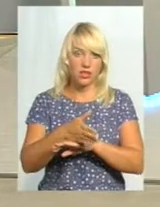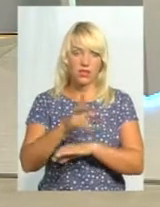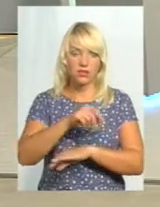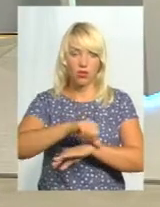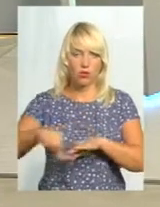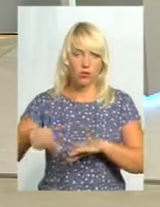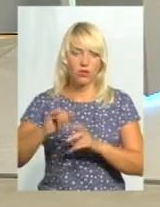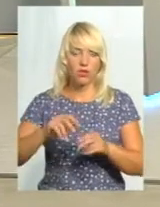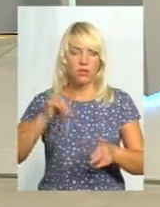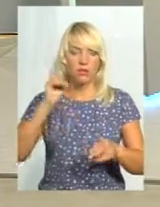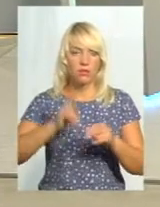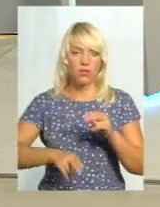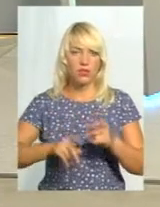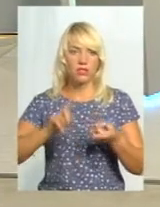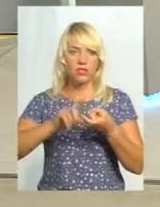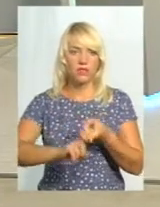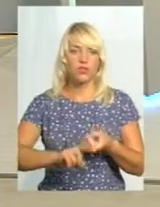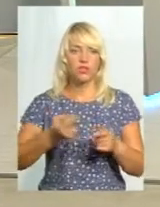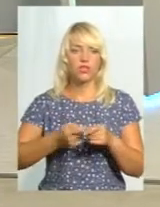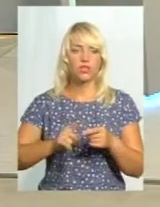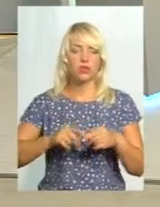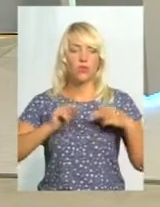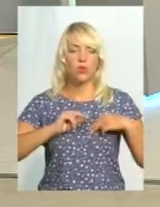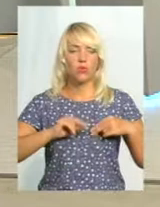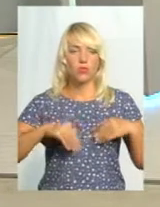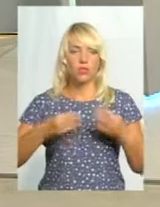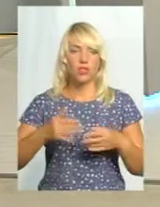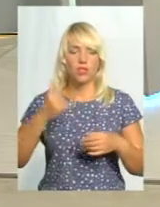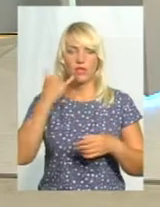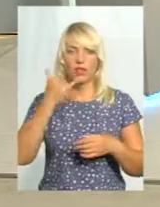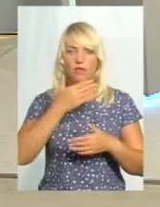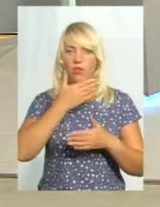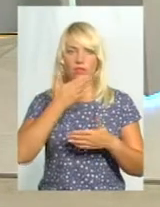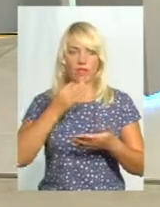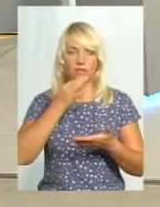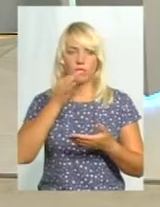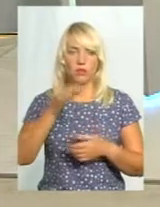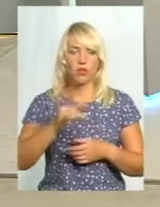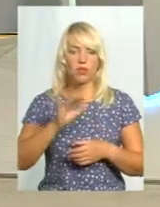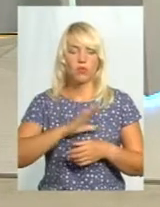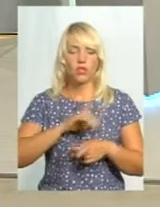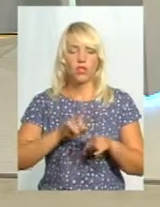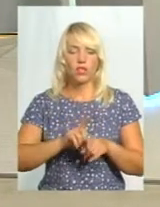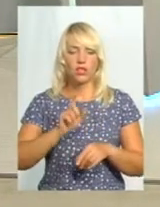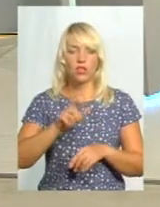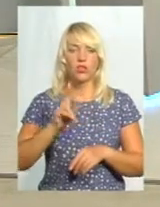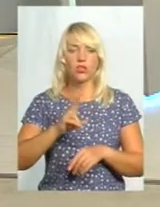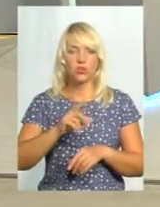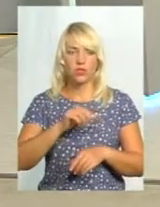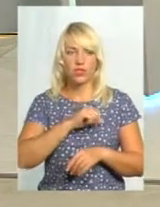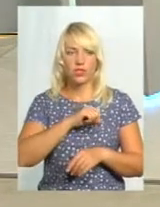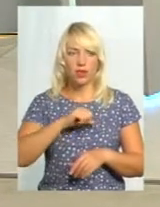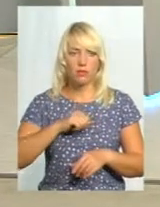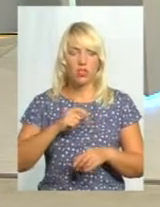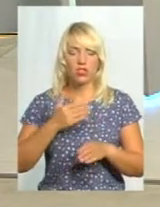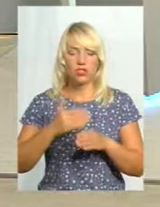припиняється зв'язок з цим роботодавцем, і телефони вже не відповідають. Були випадки, коли люди приїхали, самі все ж таки хлопці,